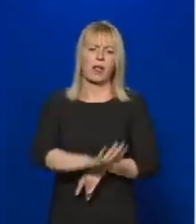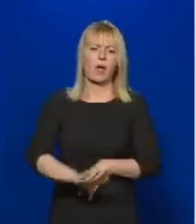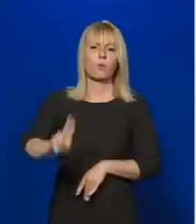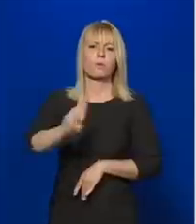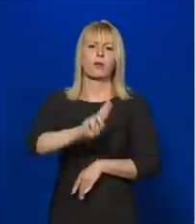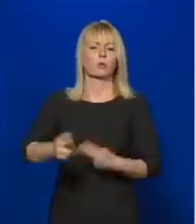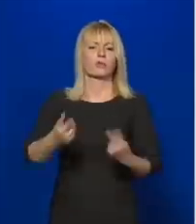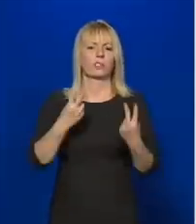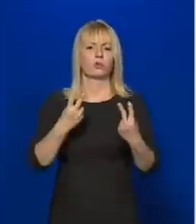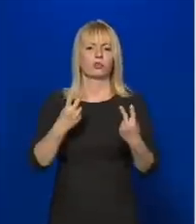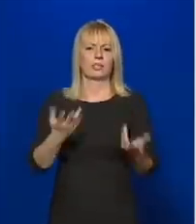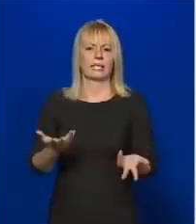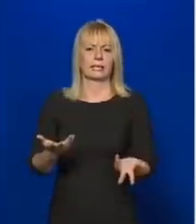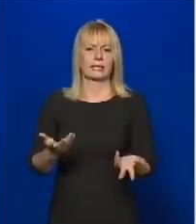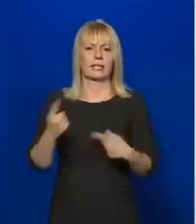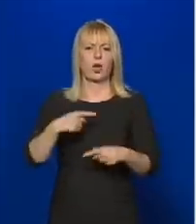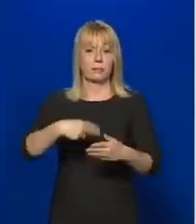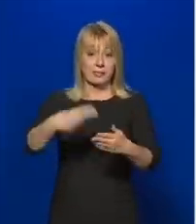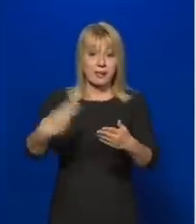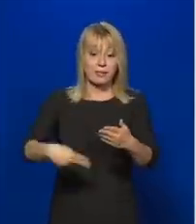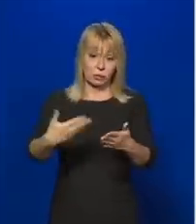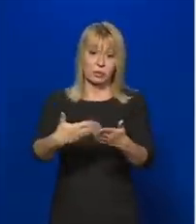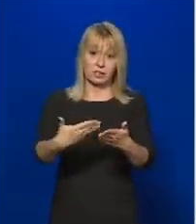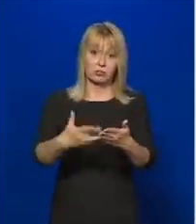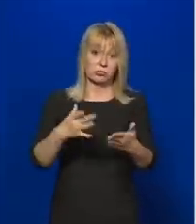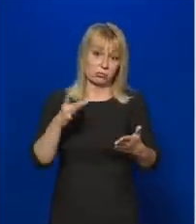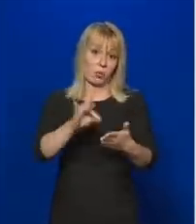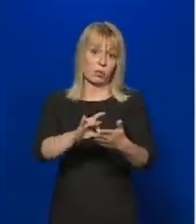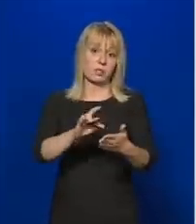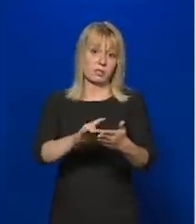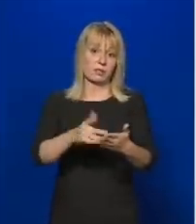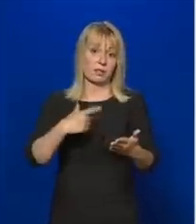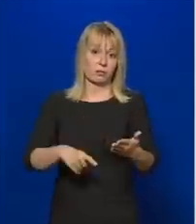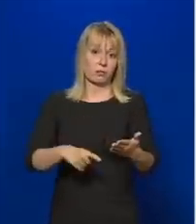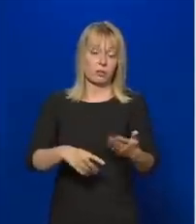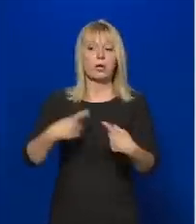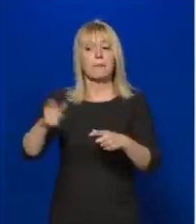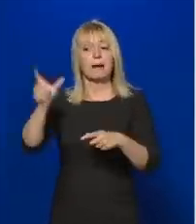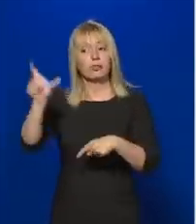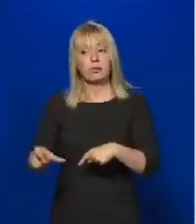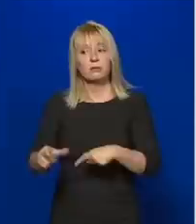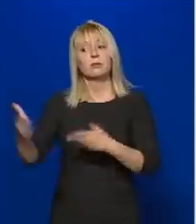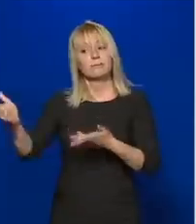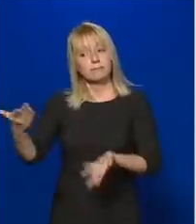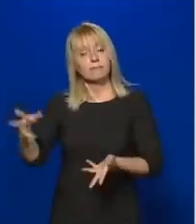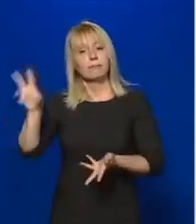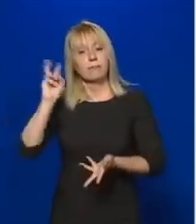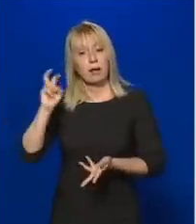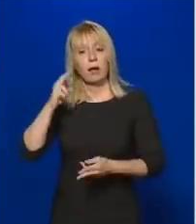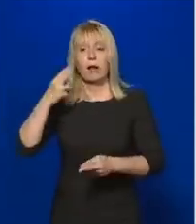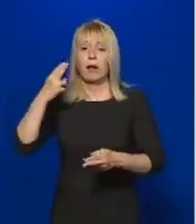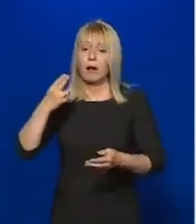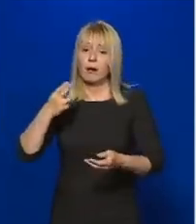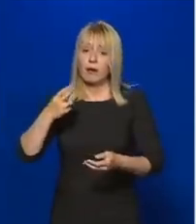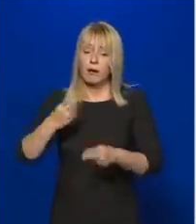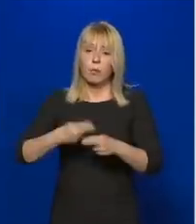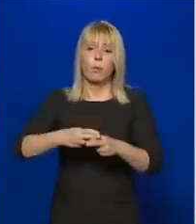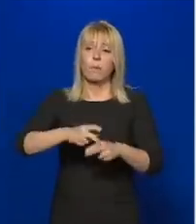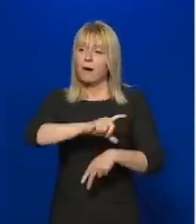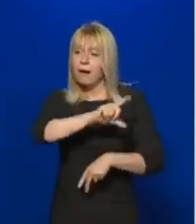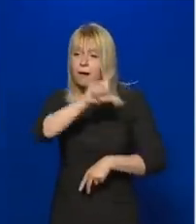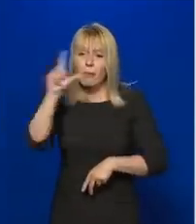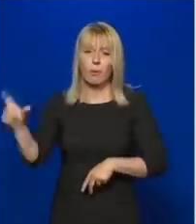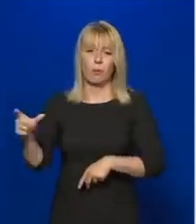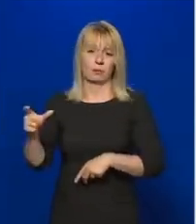értékekkel, amelyet egyébként a szerződések rögzítenek, a másik fél meghallgatásának római jogóta élő elvével.